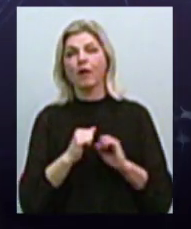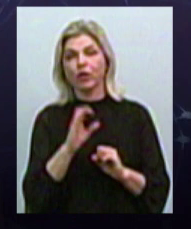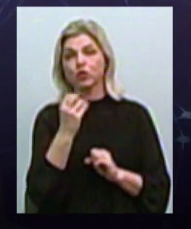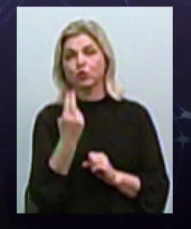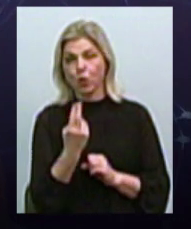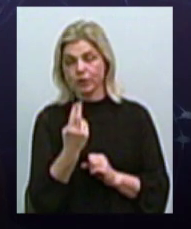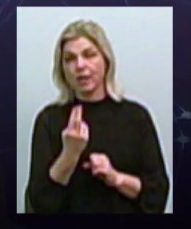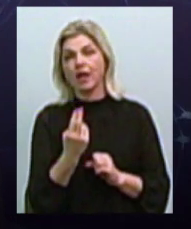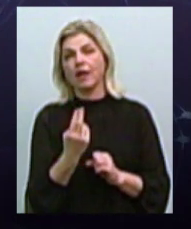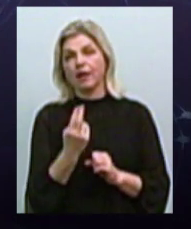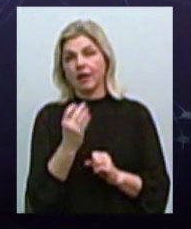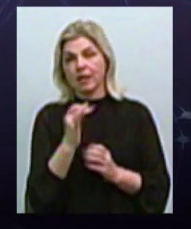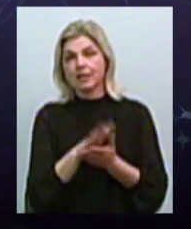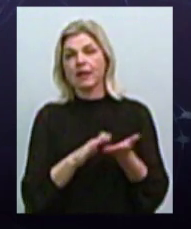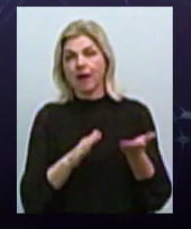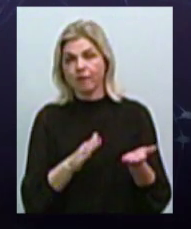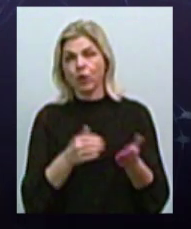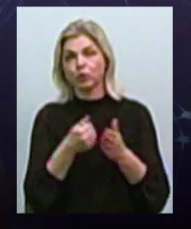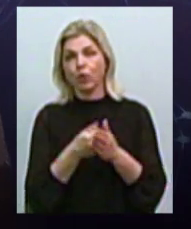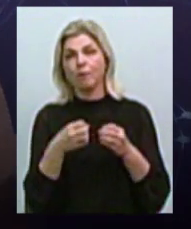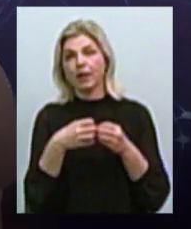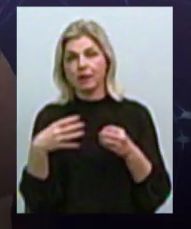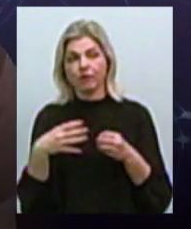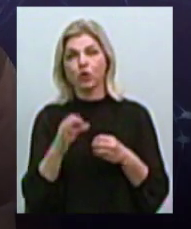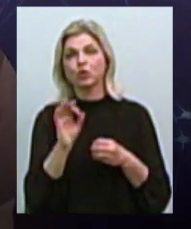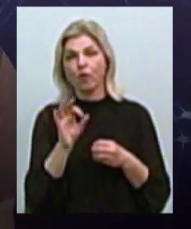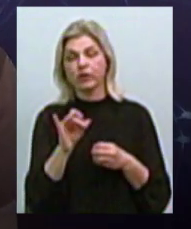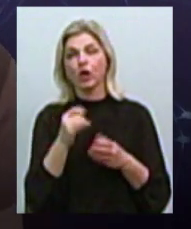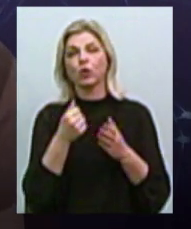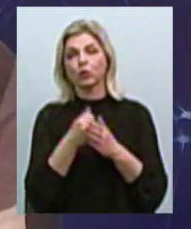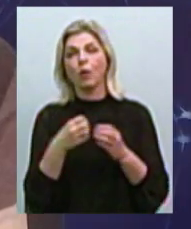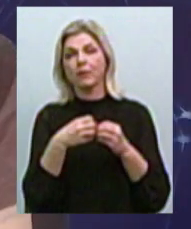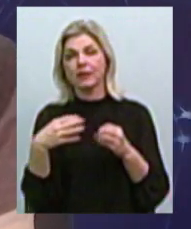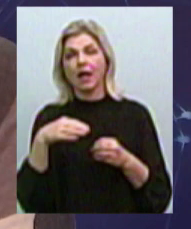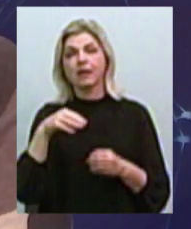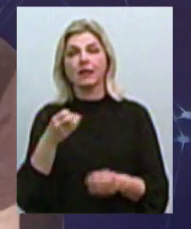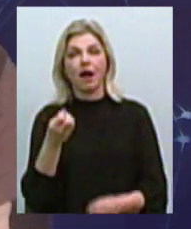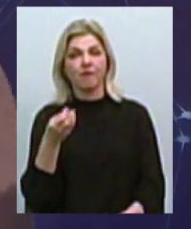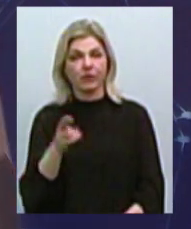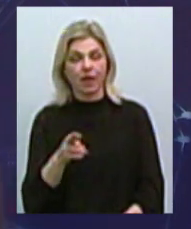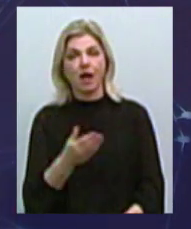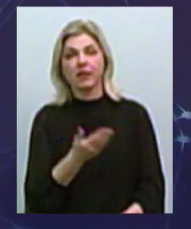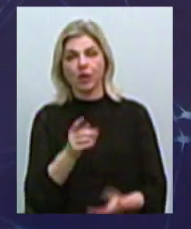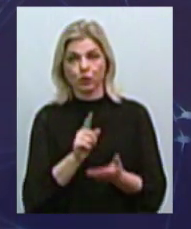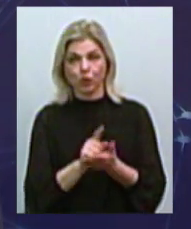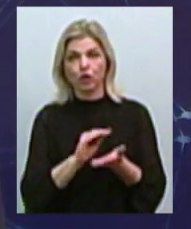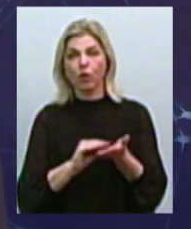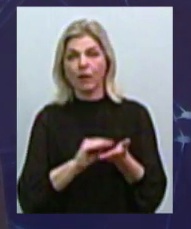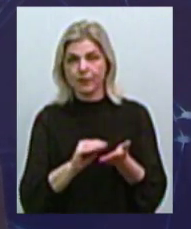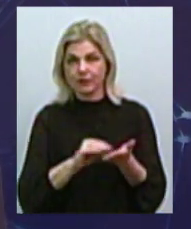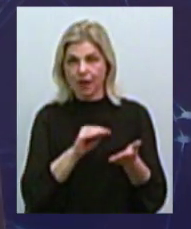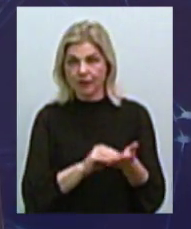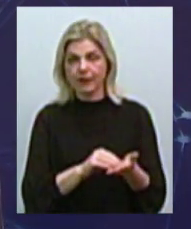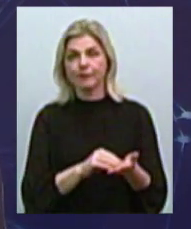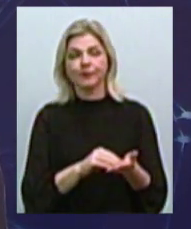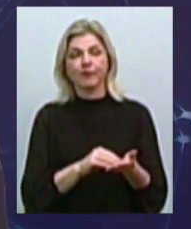захисту населення з заявою до 15 жовтня і до 15 травня, де повинні вони указати виплатні